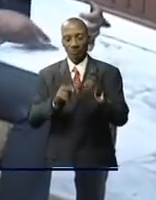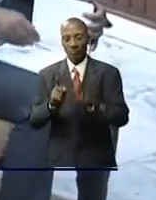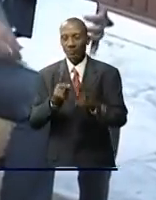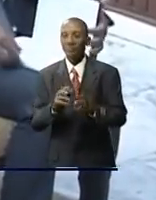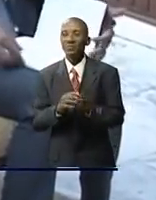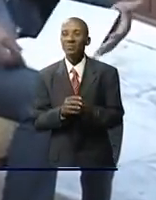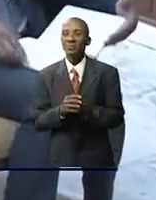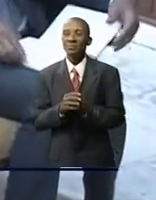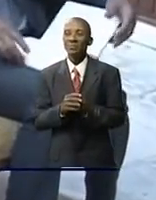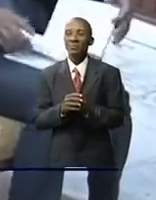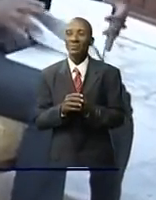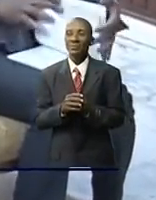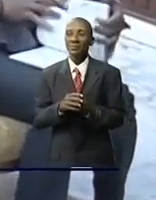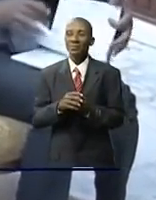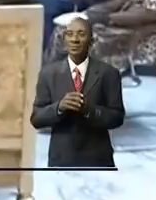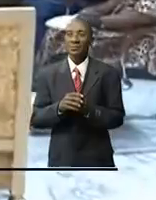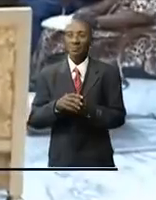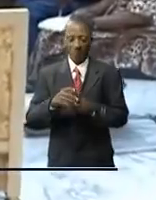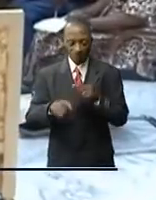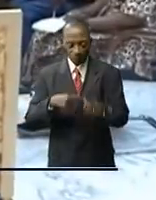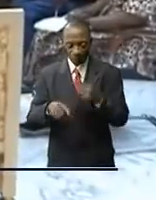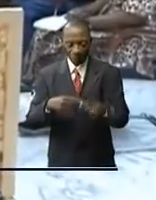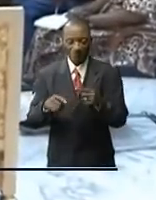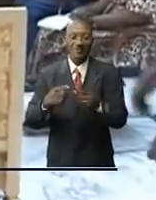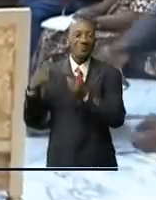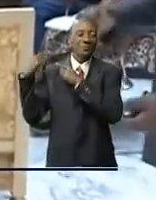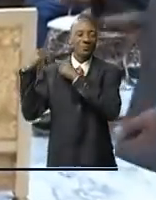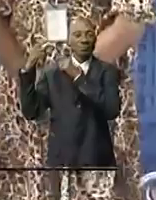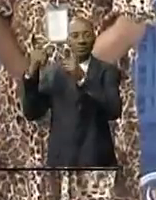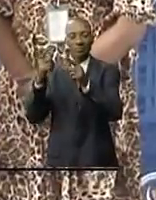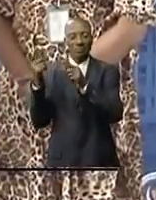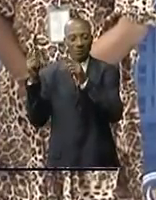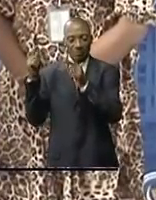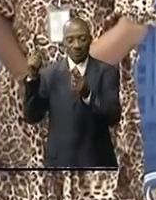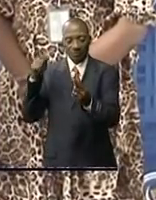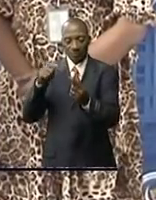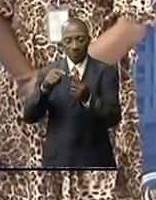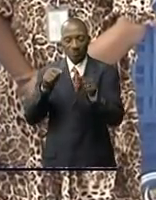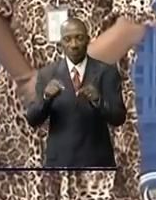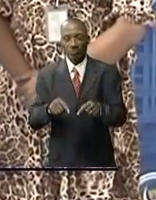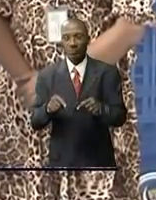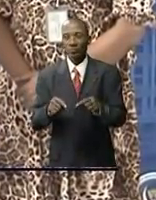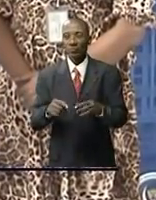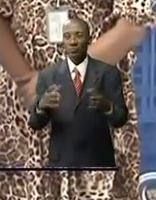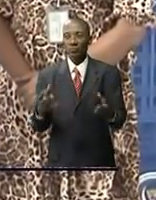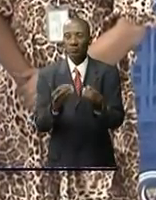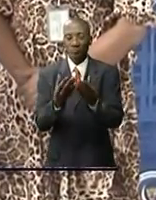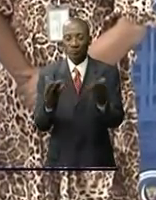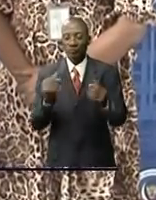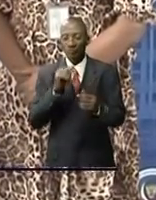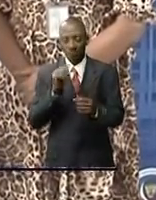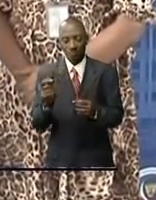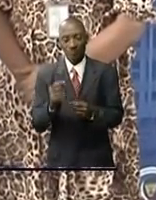également de faire un atelier sur le discours de haine et le tribalisme. Ça peut être très dangereux pour le pays si